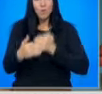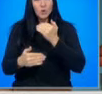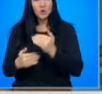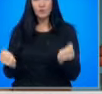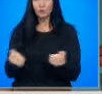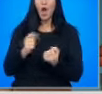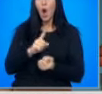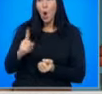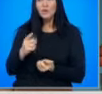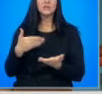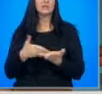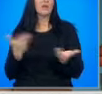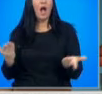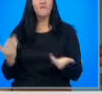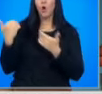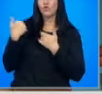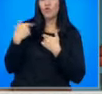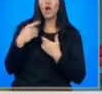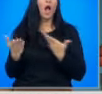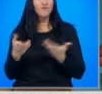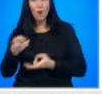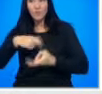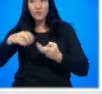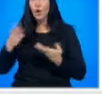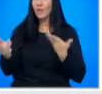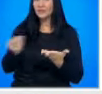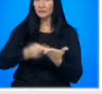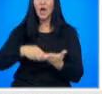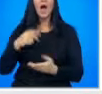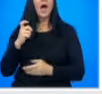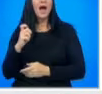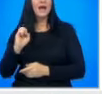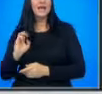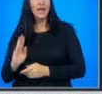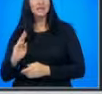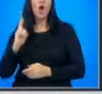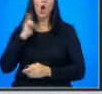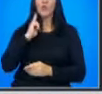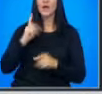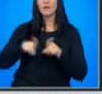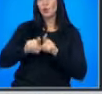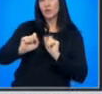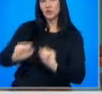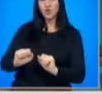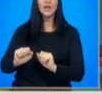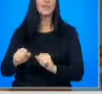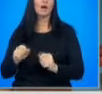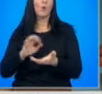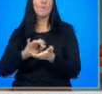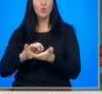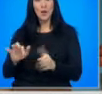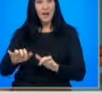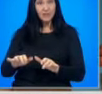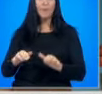действията. Кой за какво е отговорен, какво е проверил, кой къде се е подписал. Хеш-кодът е вид защита на софтуера. Там се генераха едни от други